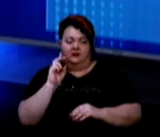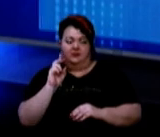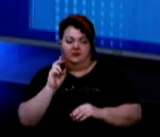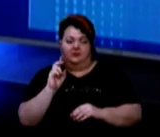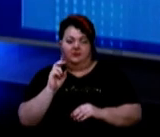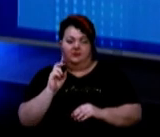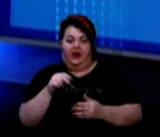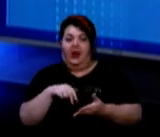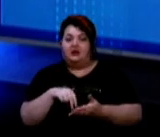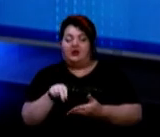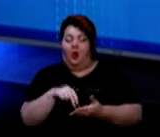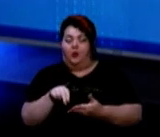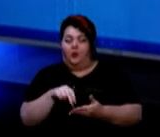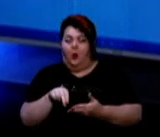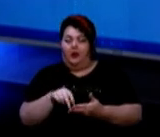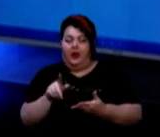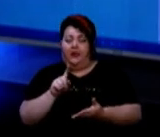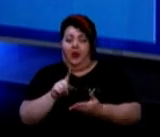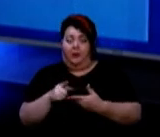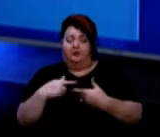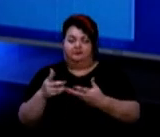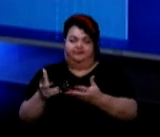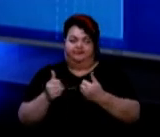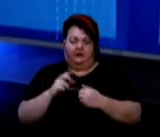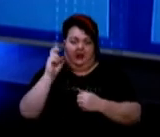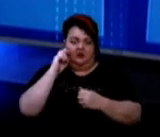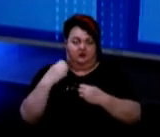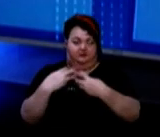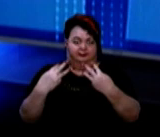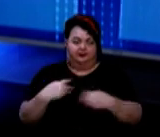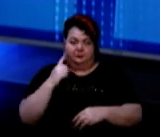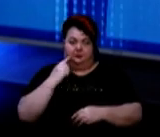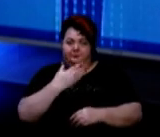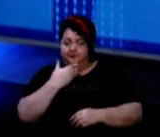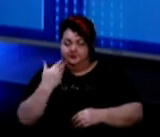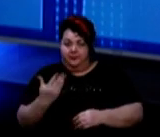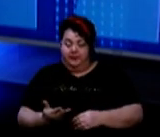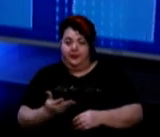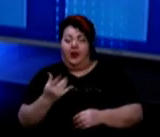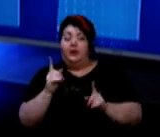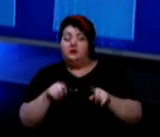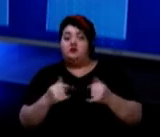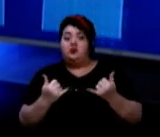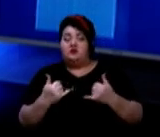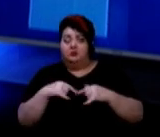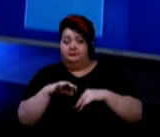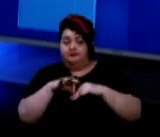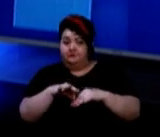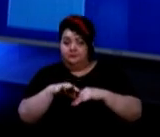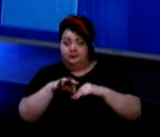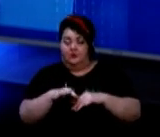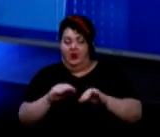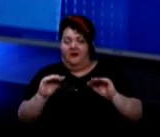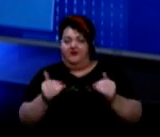закупок, які повинні прийти. Держава поки що не закупляє. Те, що зараз здійснюється в